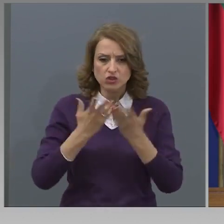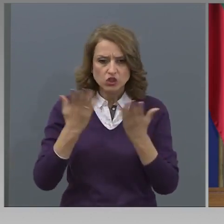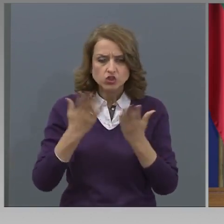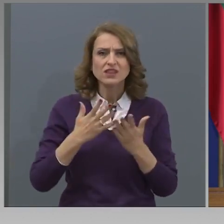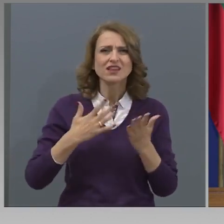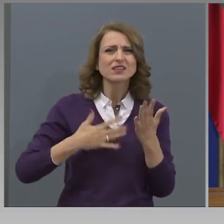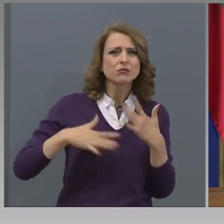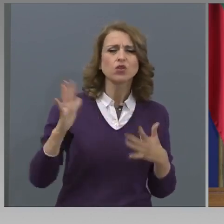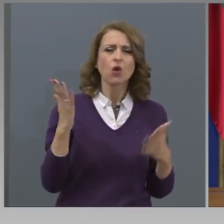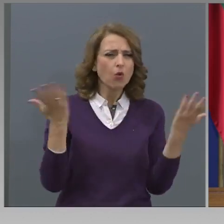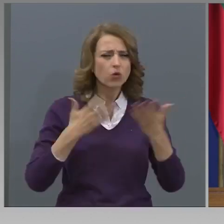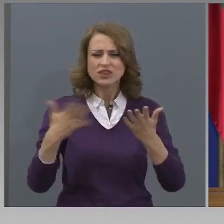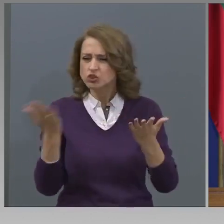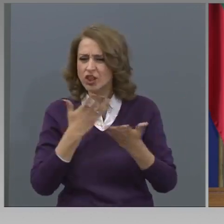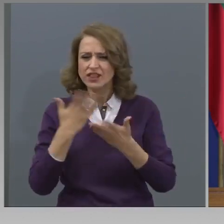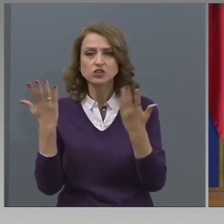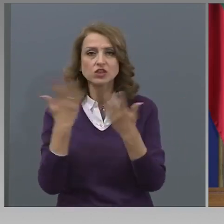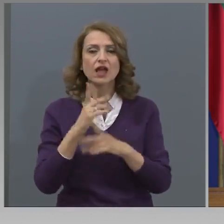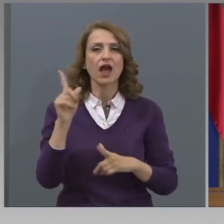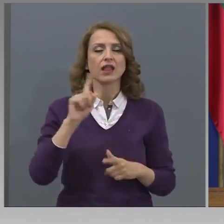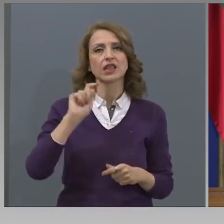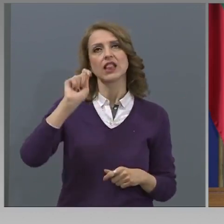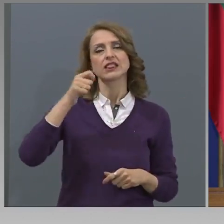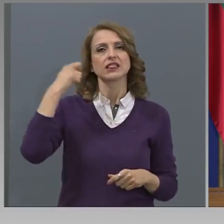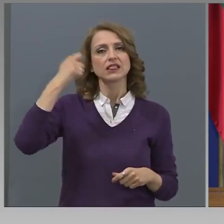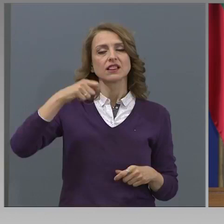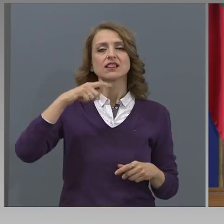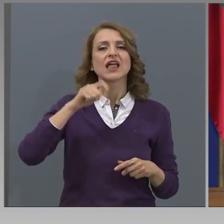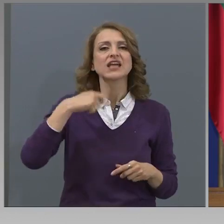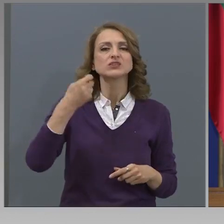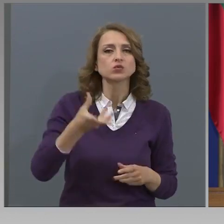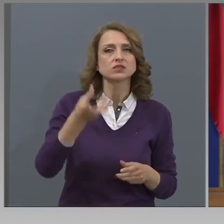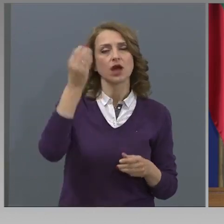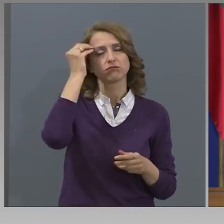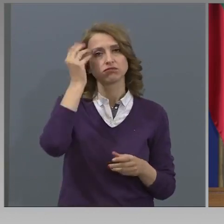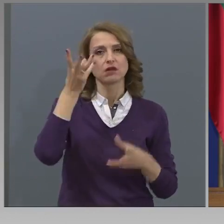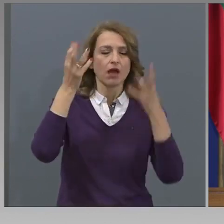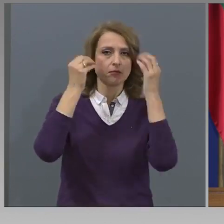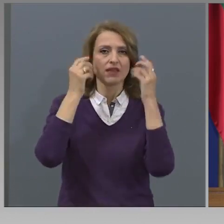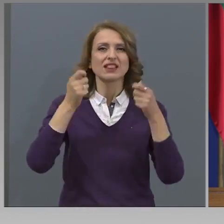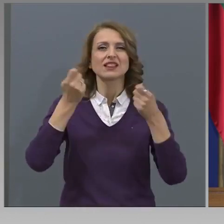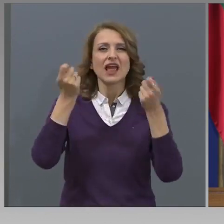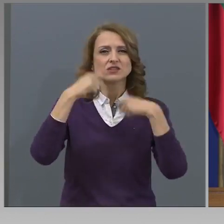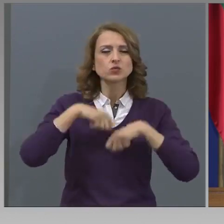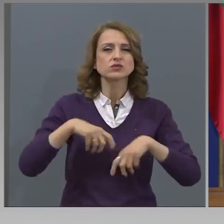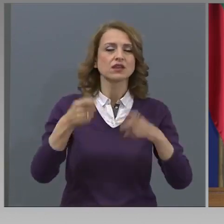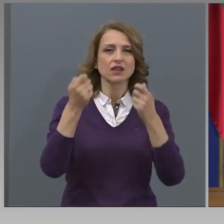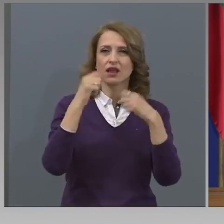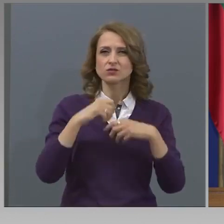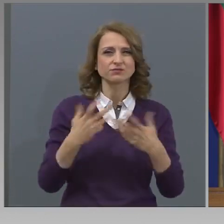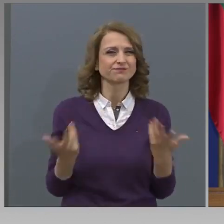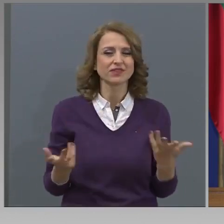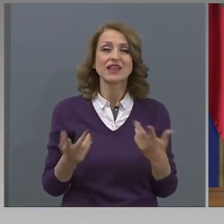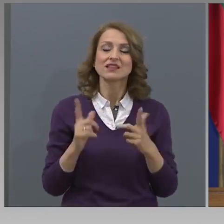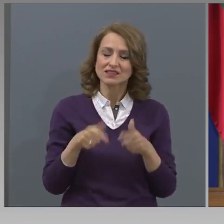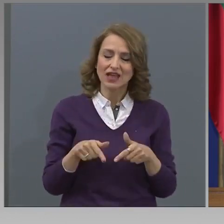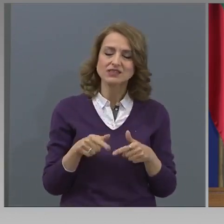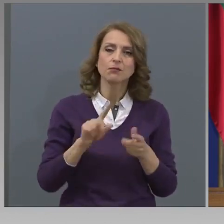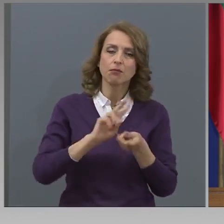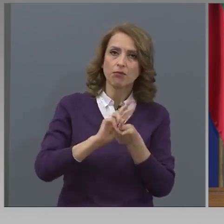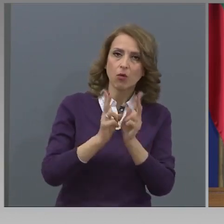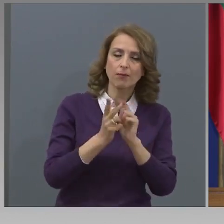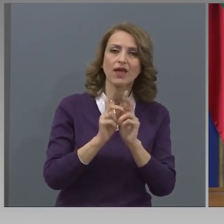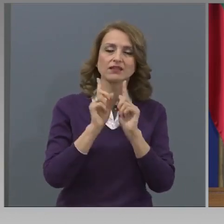безразборно, а не заучаващи, ходещи под частни уроци, наизустяващи. Тази ценност на промяна трябва да я